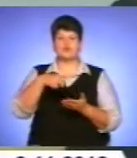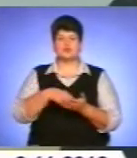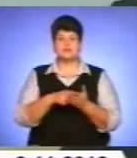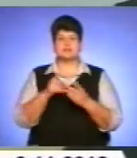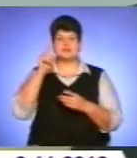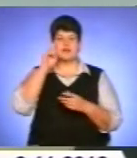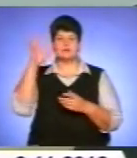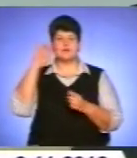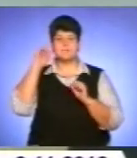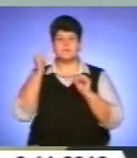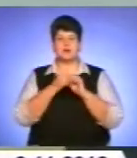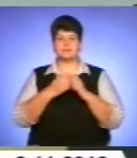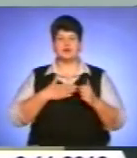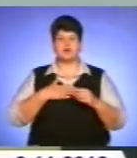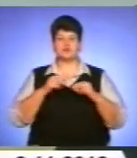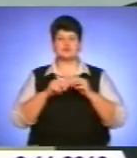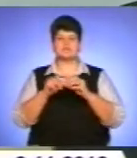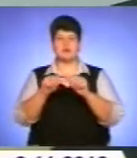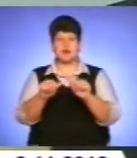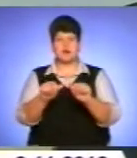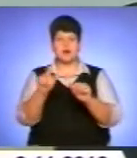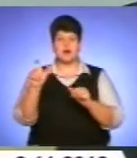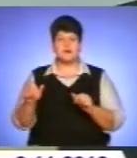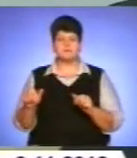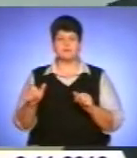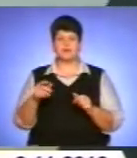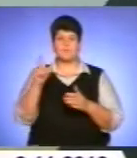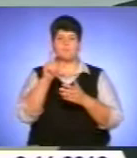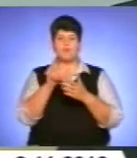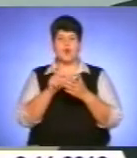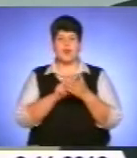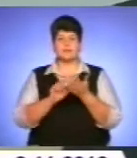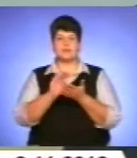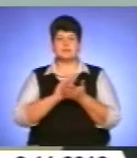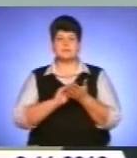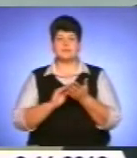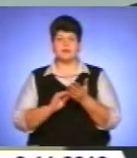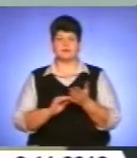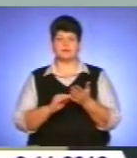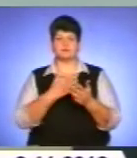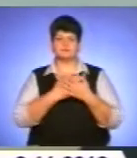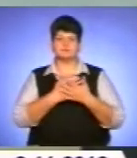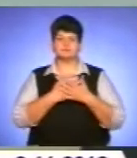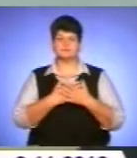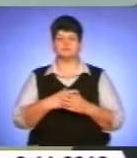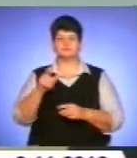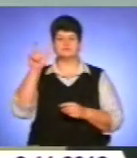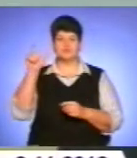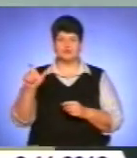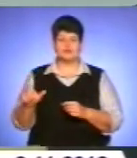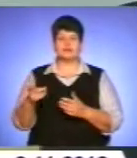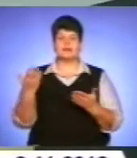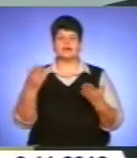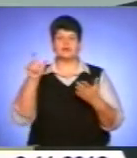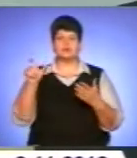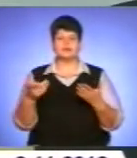славні пам'яті нашого земляка, видатного земляка, поета, письменника, громадського, політичного діяча, людина,